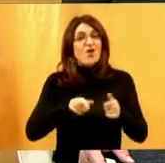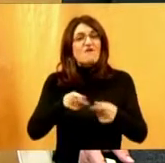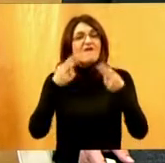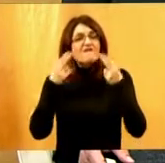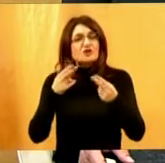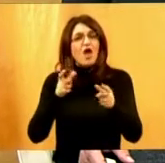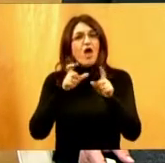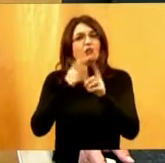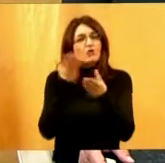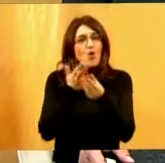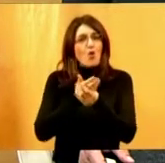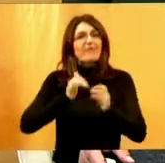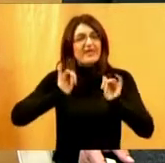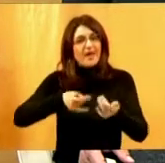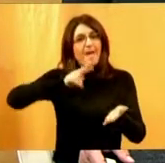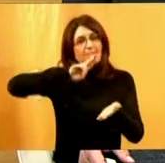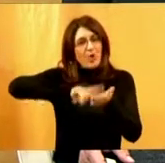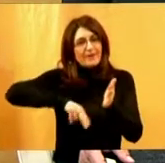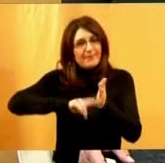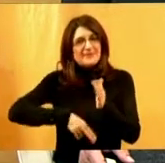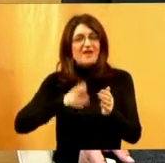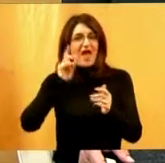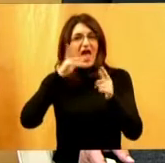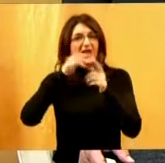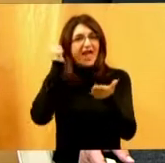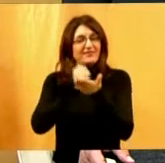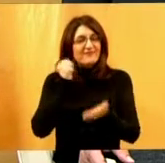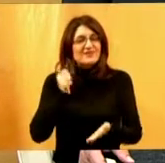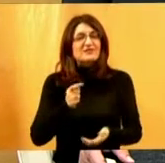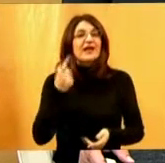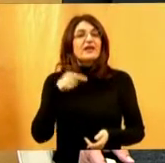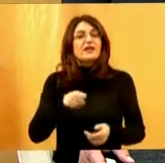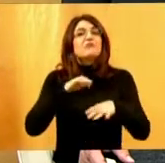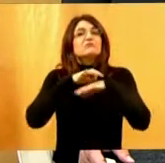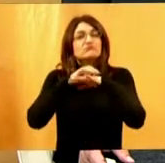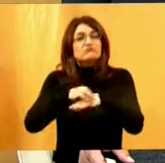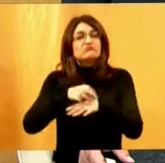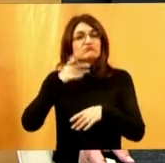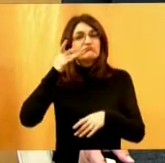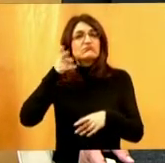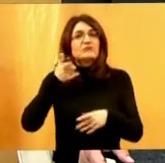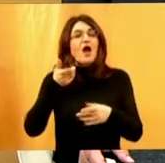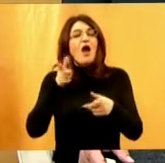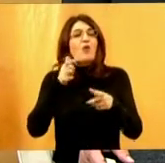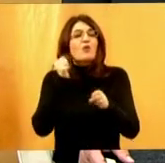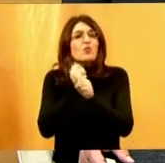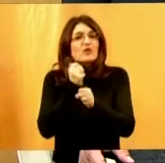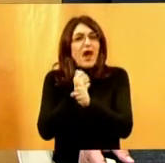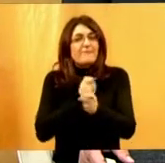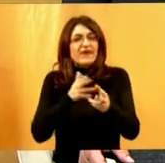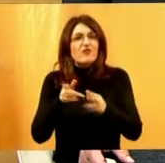dokumente i potpisala i ratificirala i da se njima vodi u kreiranju